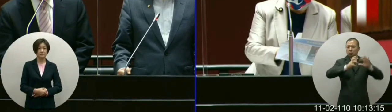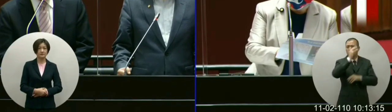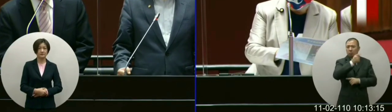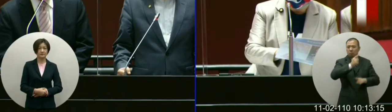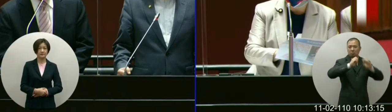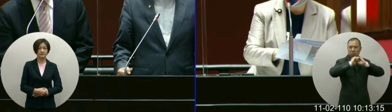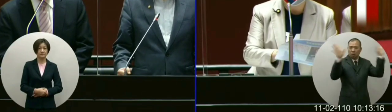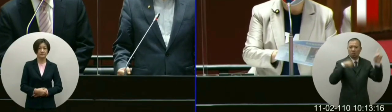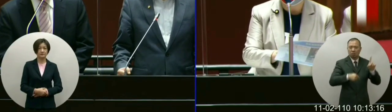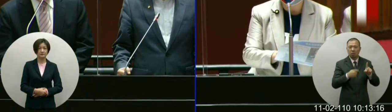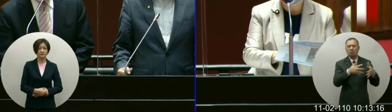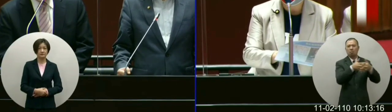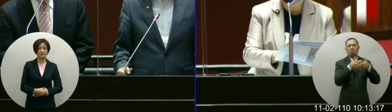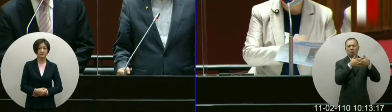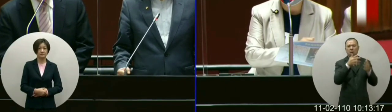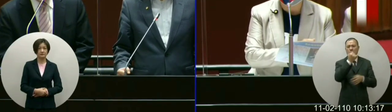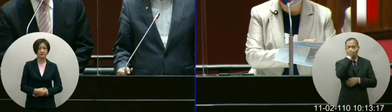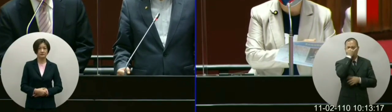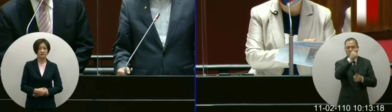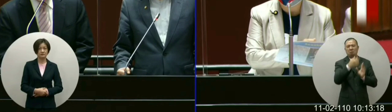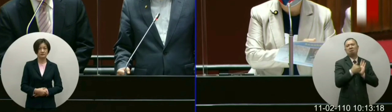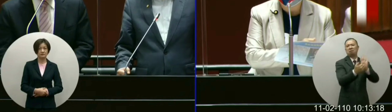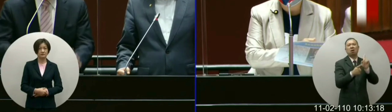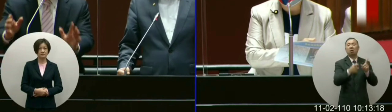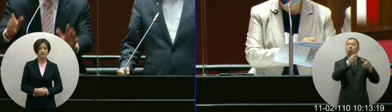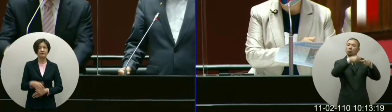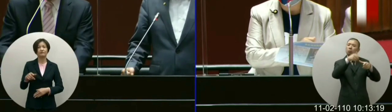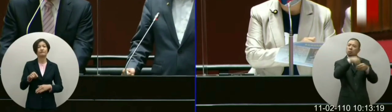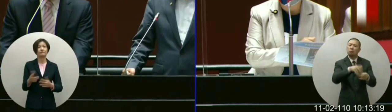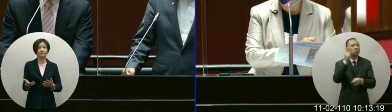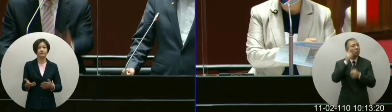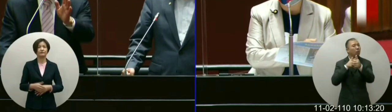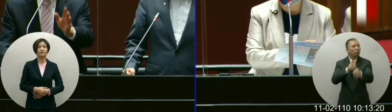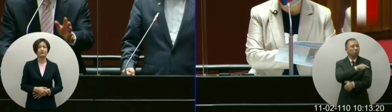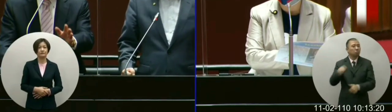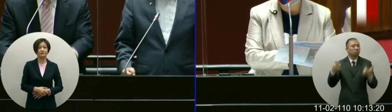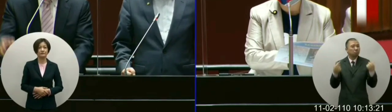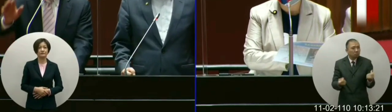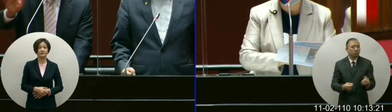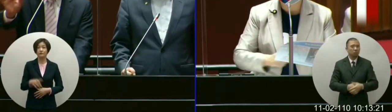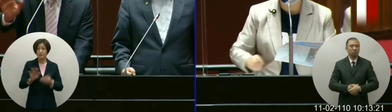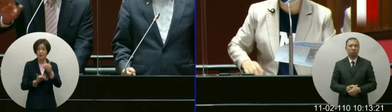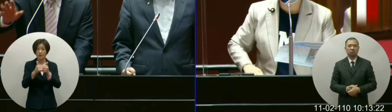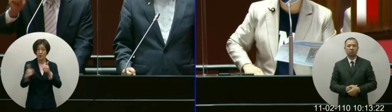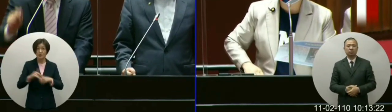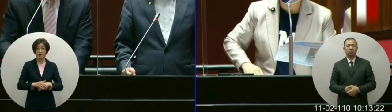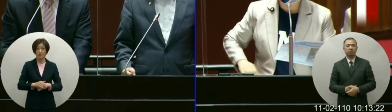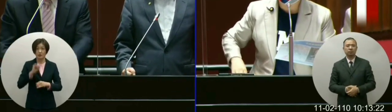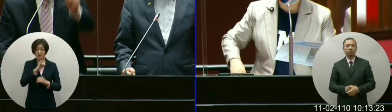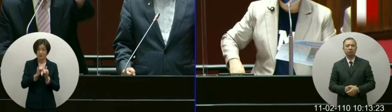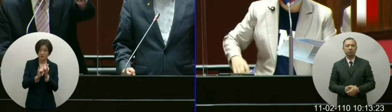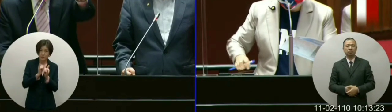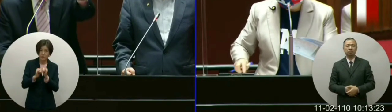反美猪公投这个等号吗请做说明这等号吗全民也